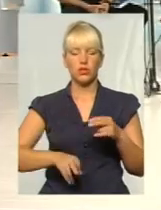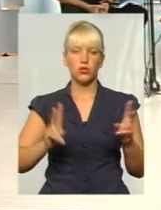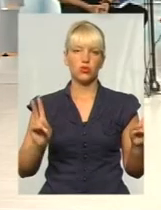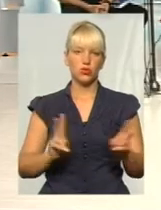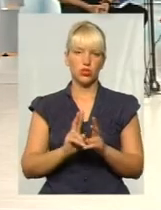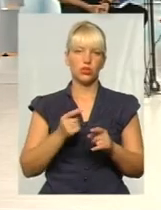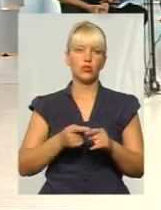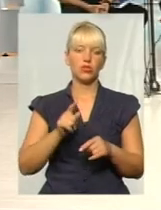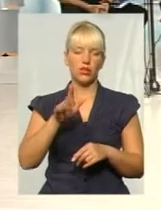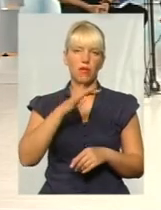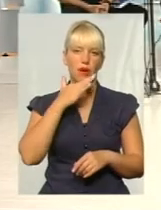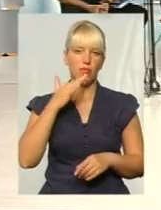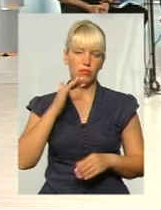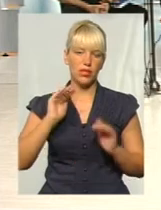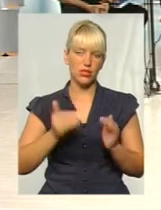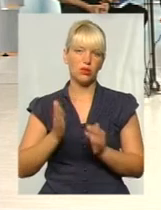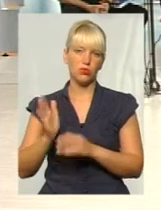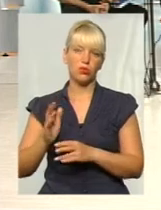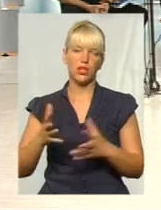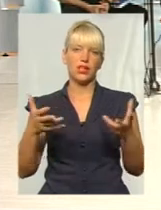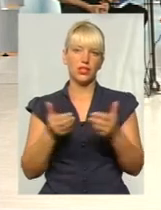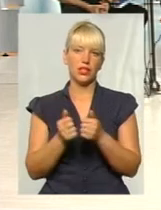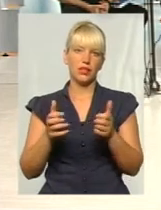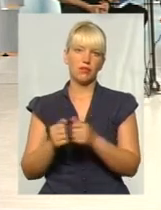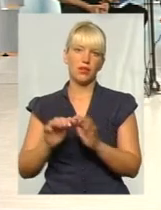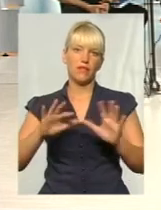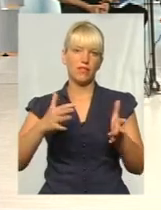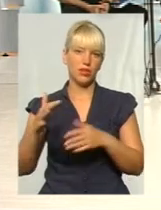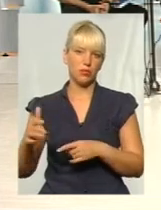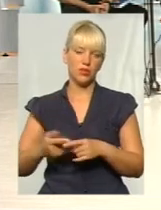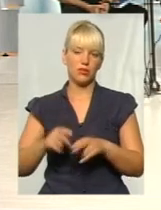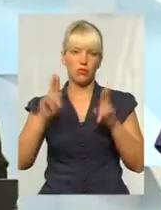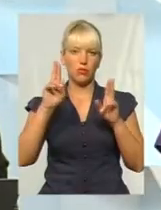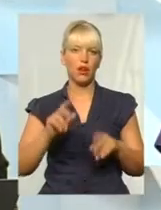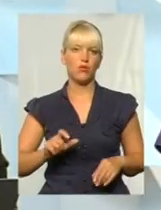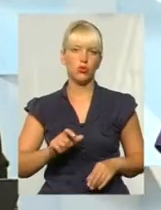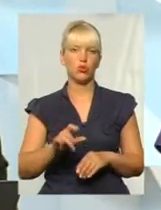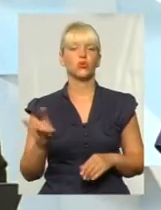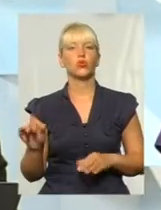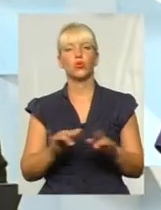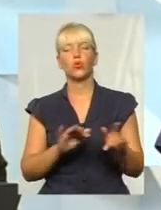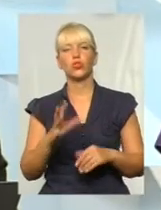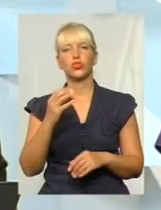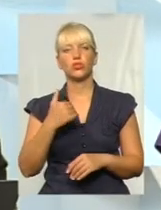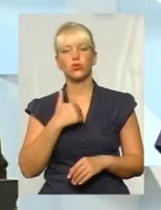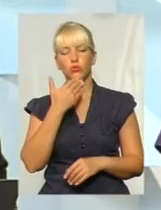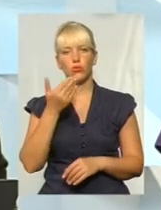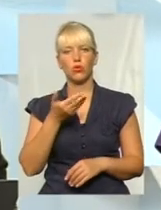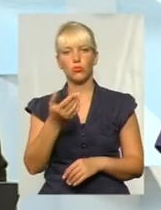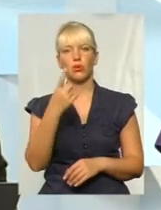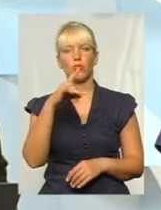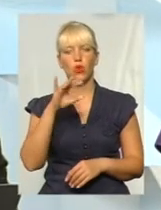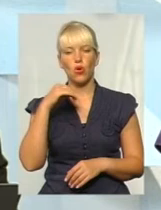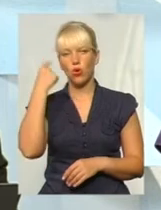і набагато менше буде ДТП і всіляких випадків. Правила дорожнього руху. І ще хочу прокоментувати про особистий